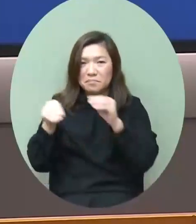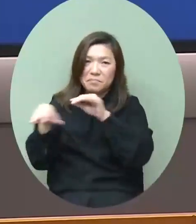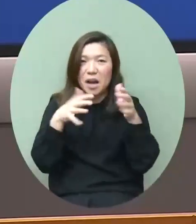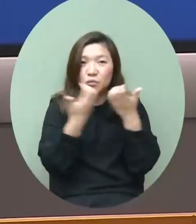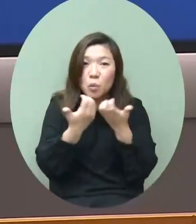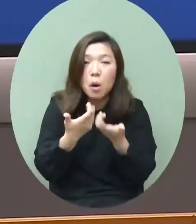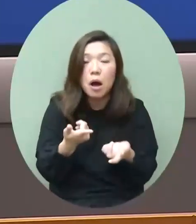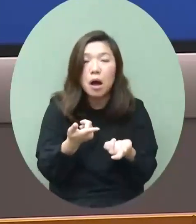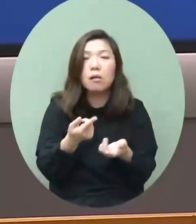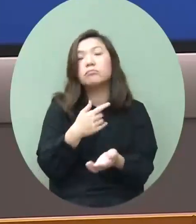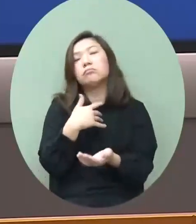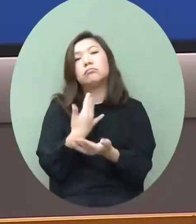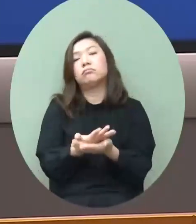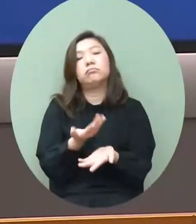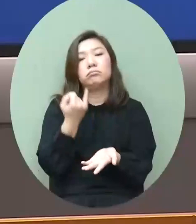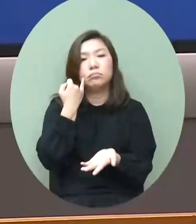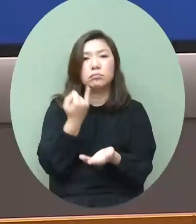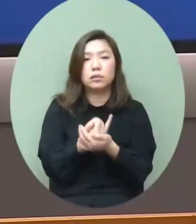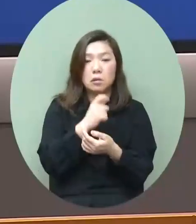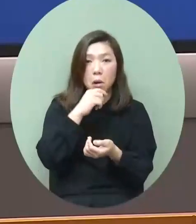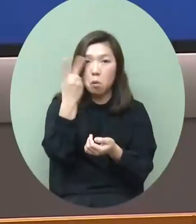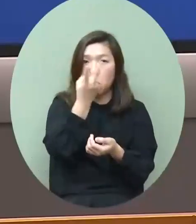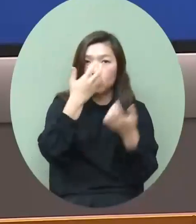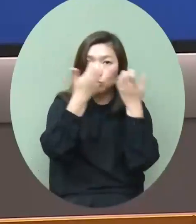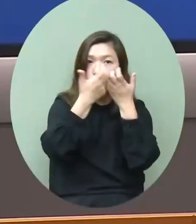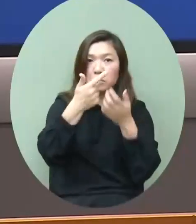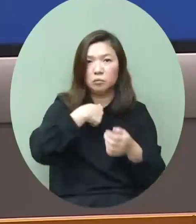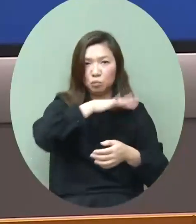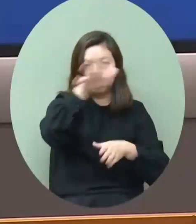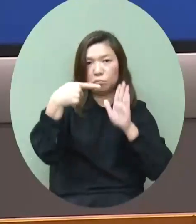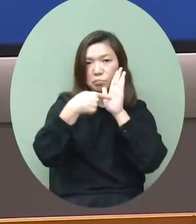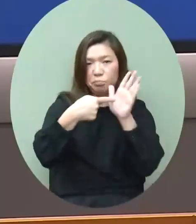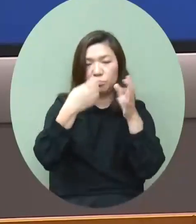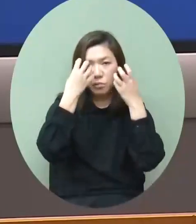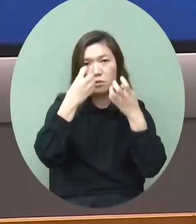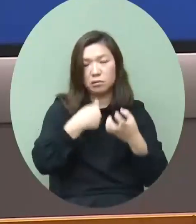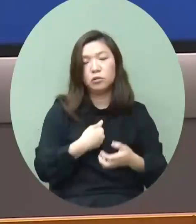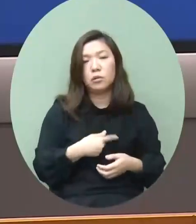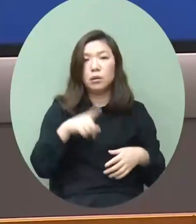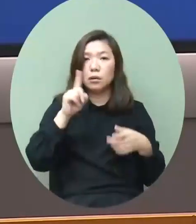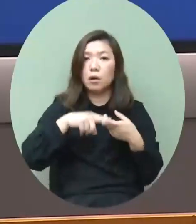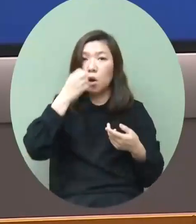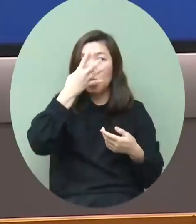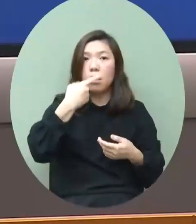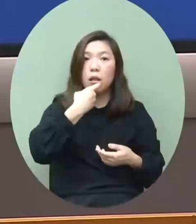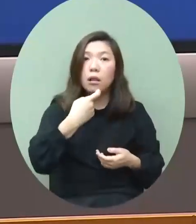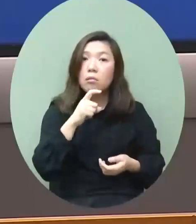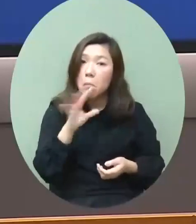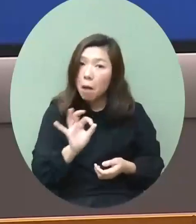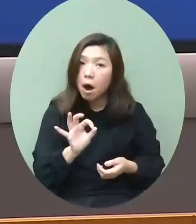數字反而有兩個數字值得大家參考就是究竟香港還有沒有吸引力